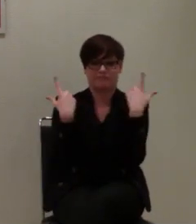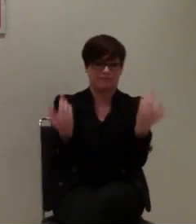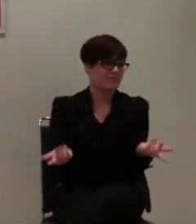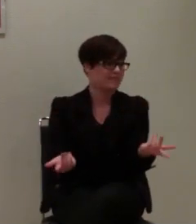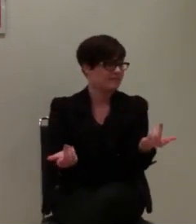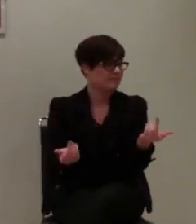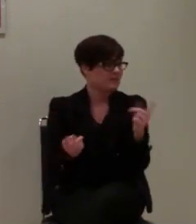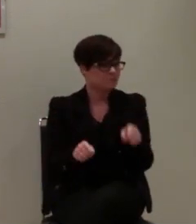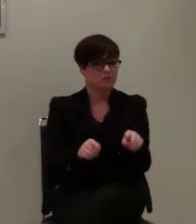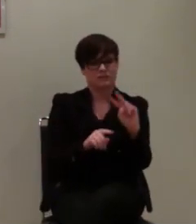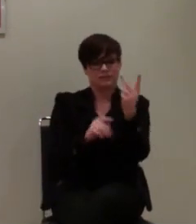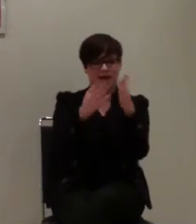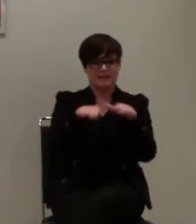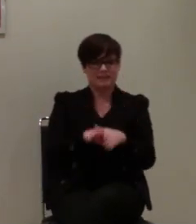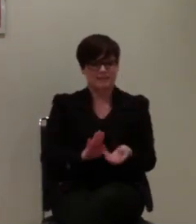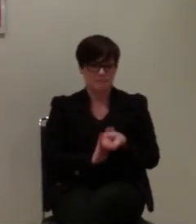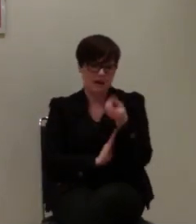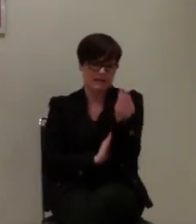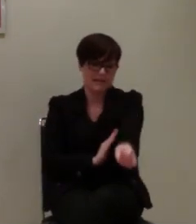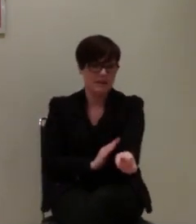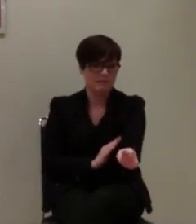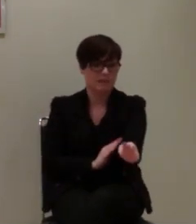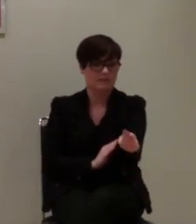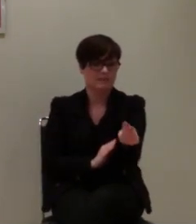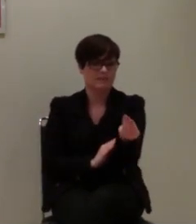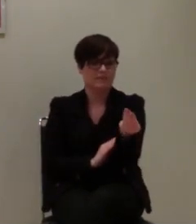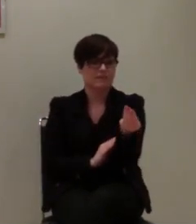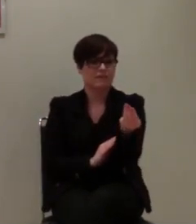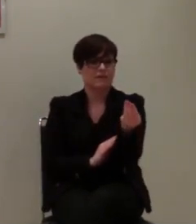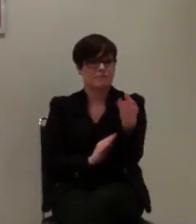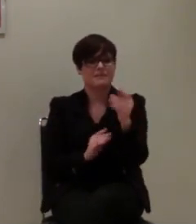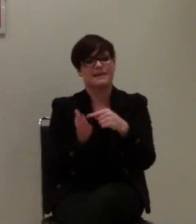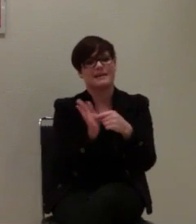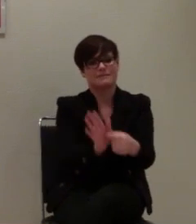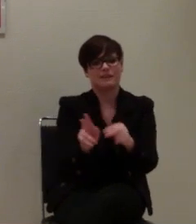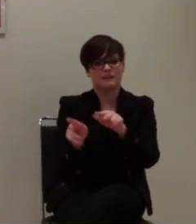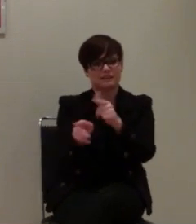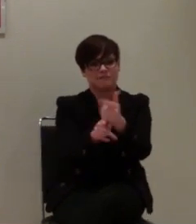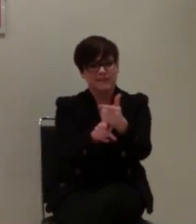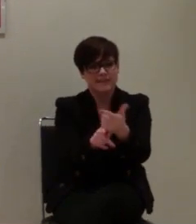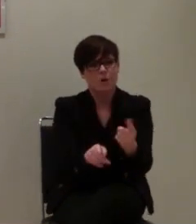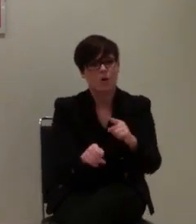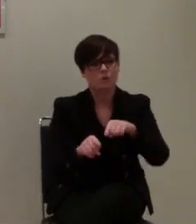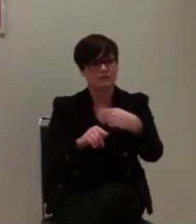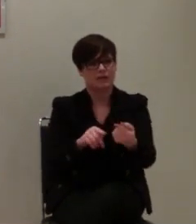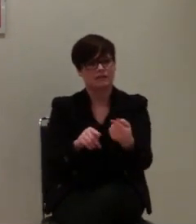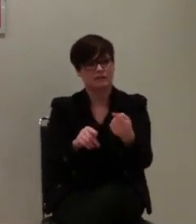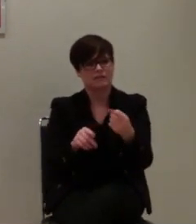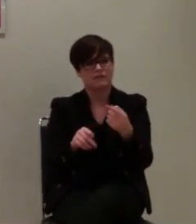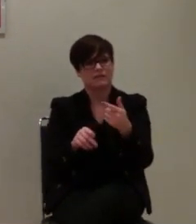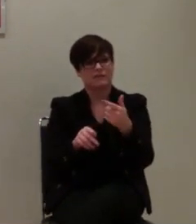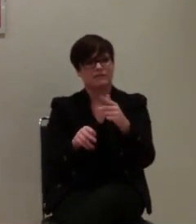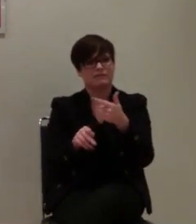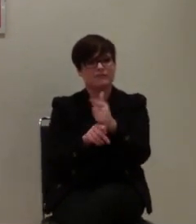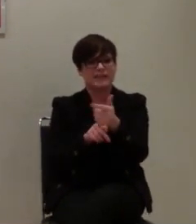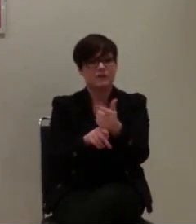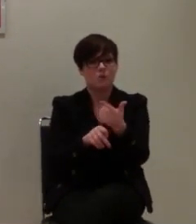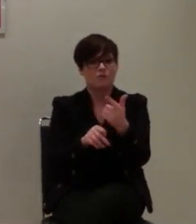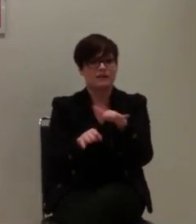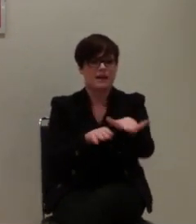also am 2. Dezember raus mit Hinweis auf das Video und das Video muss dann halt auch wirklich, also es darf keine